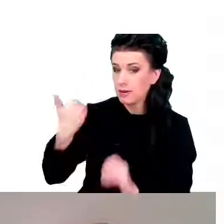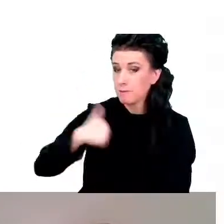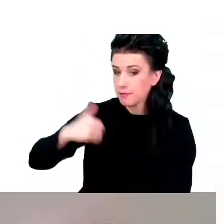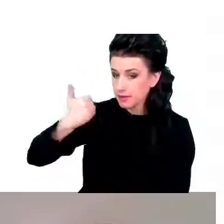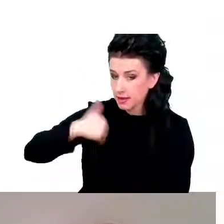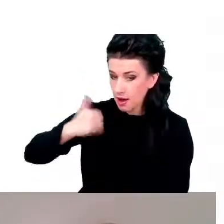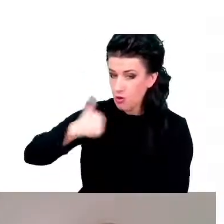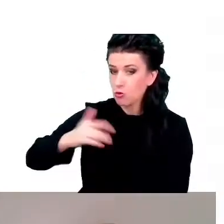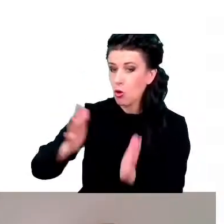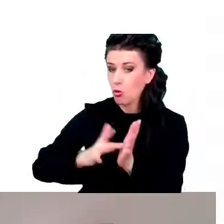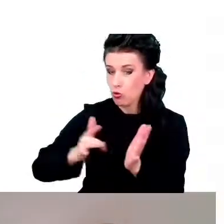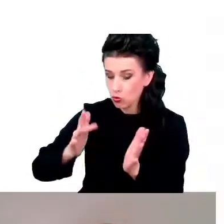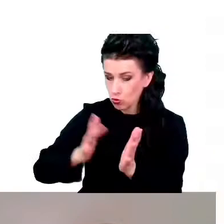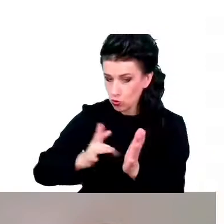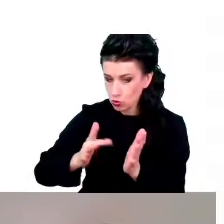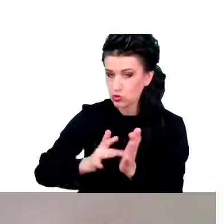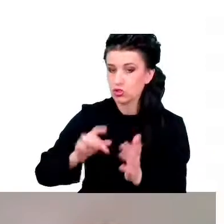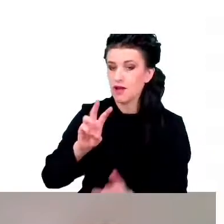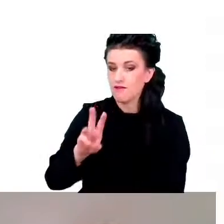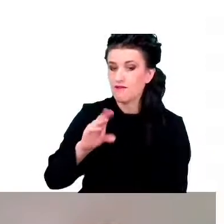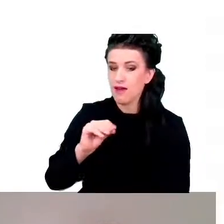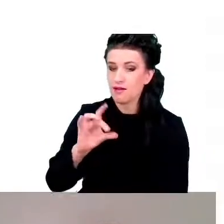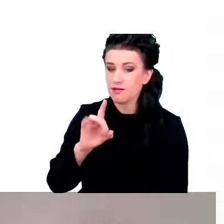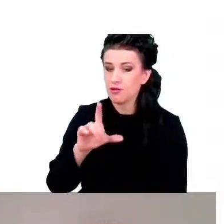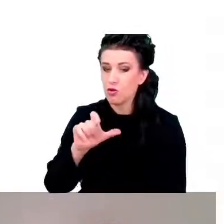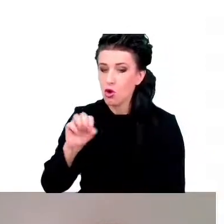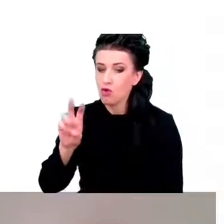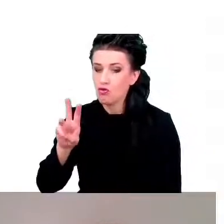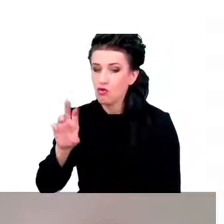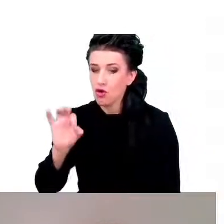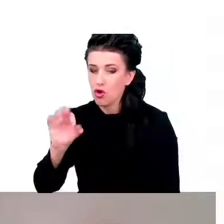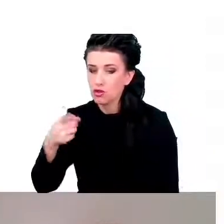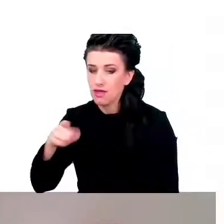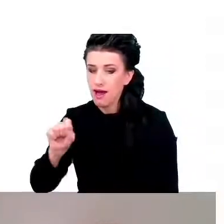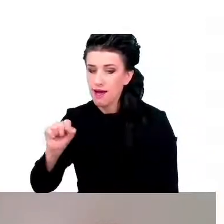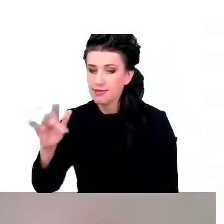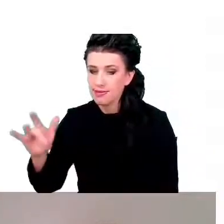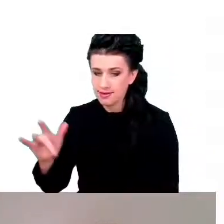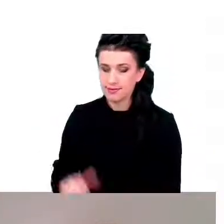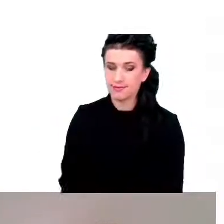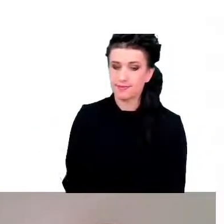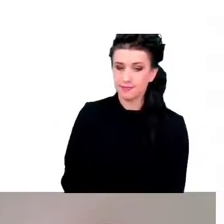tłuszcze i węglowodany i te